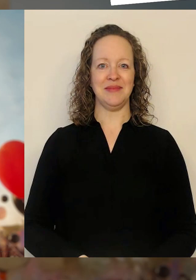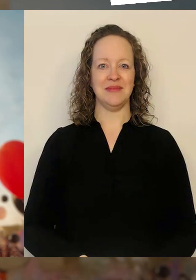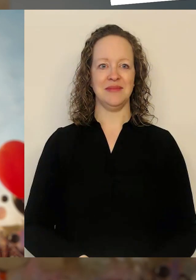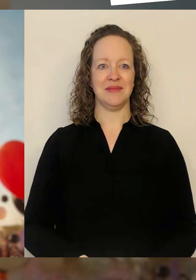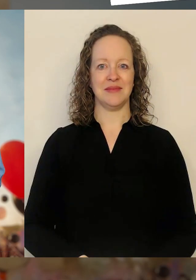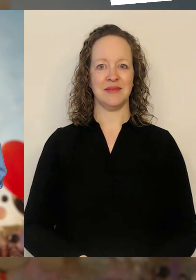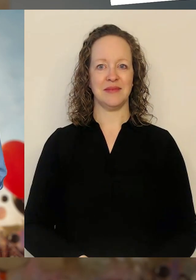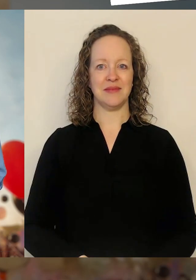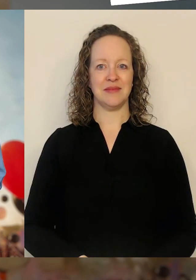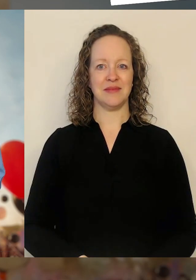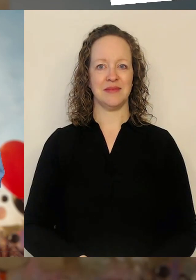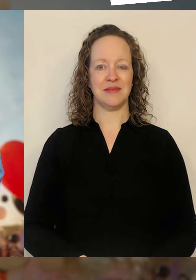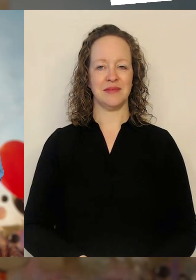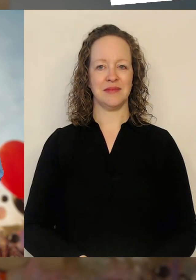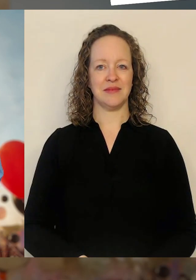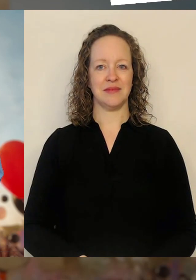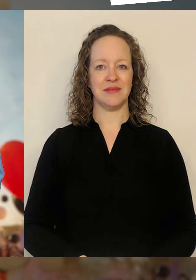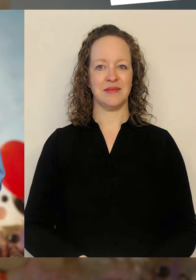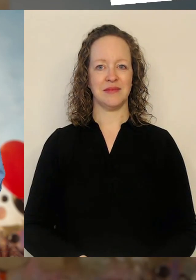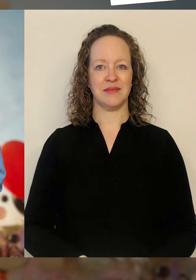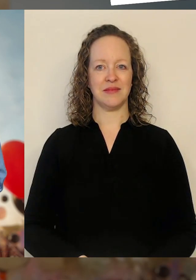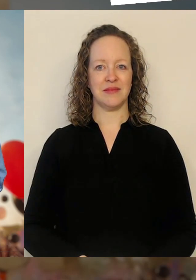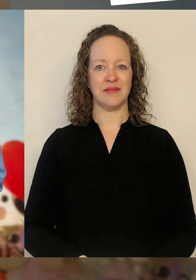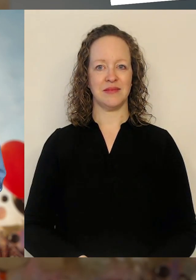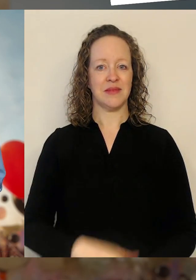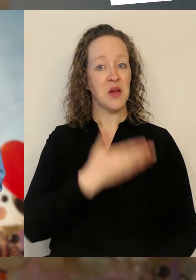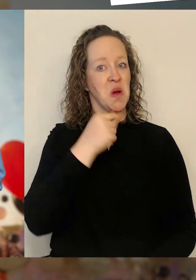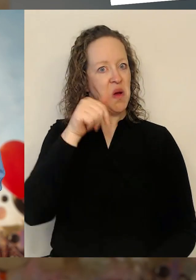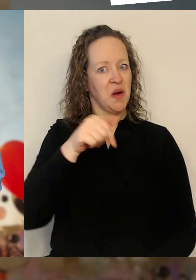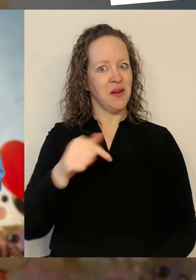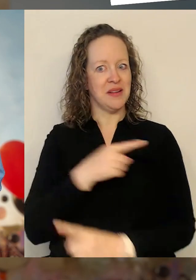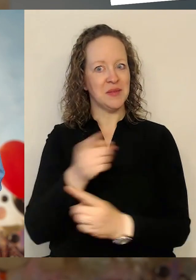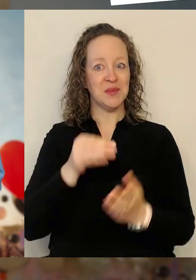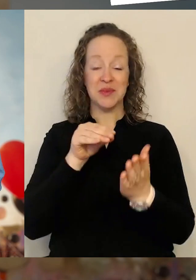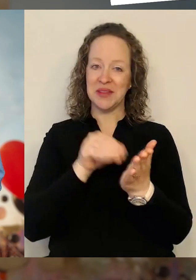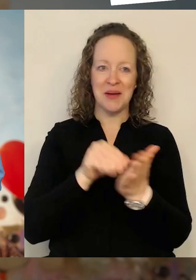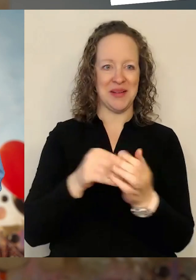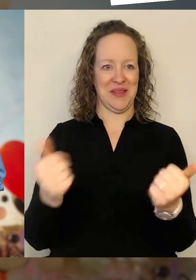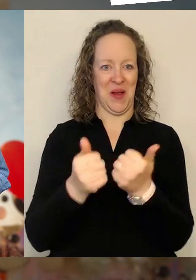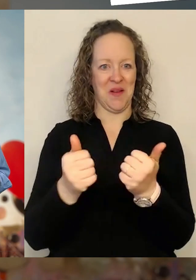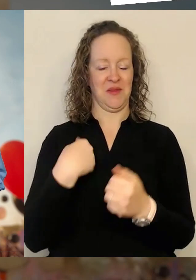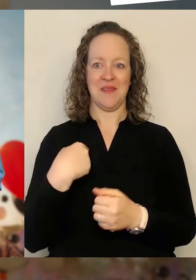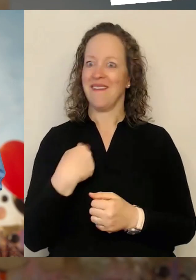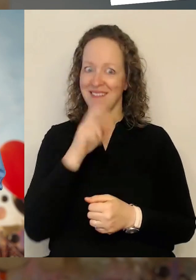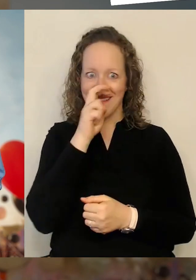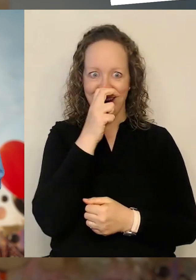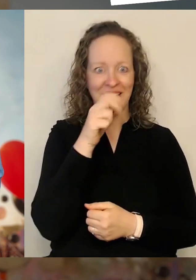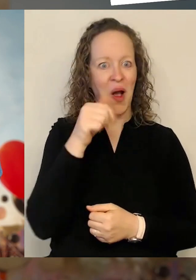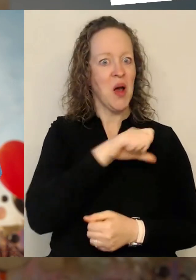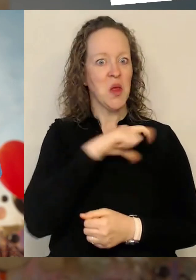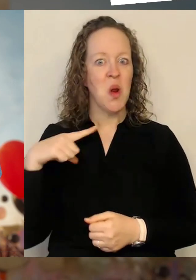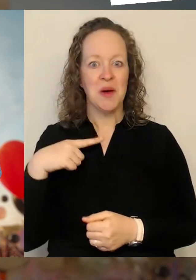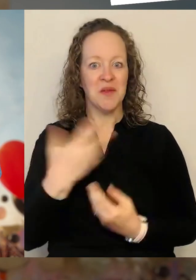schön, dass Sie heute dabei sind. Wir sind natürlich schon ganz neugierig. Was erwartet denn die Bürgerinnen und Bürger heute in Lübeck an Aktionen am